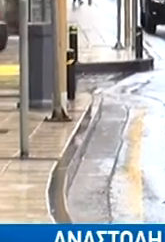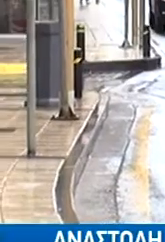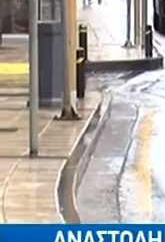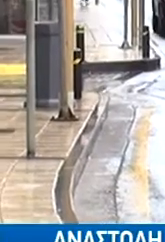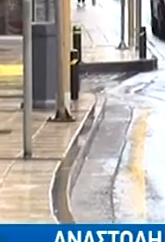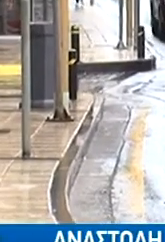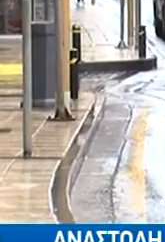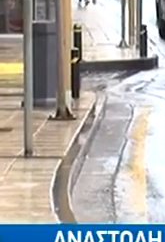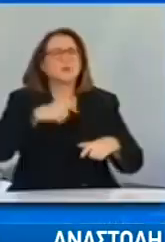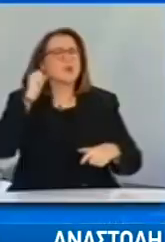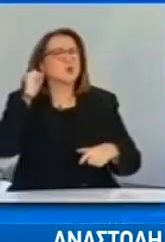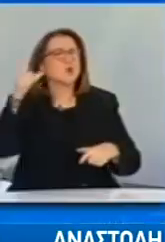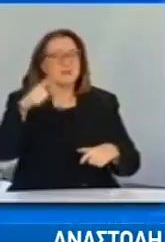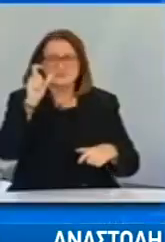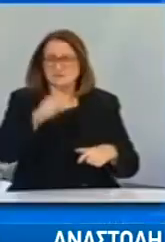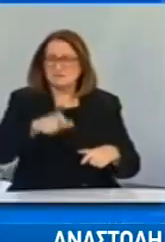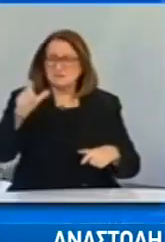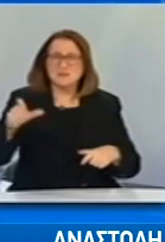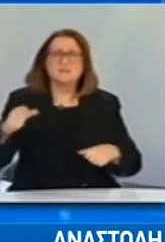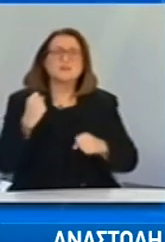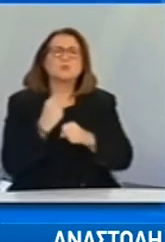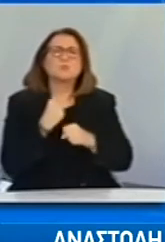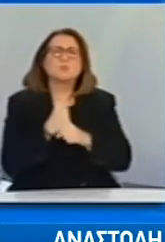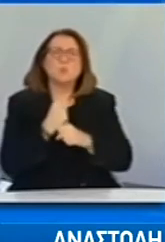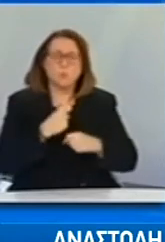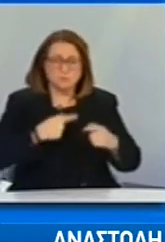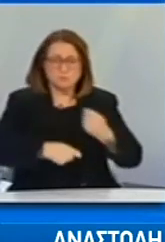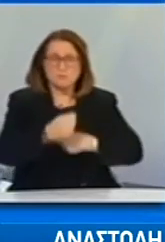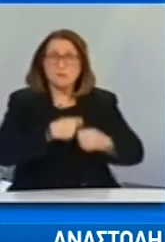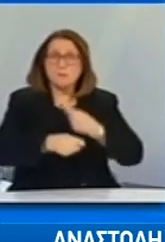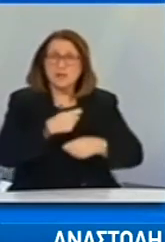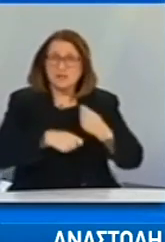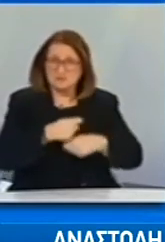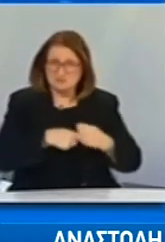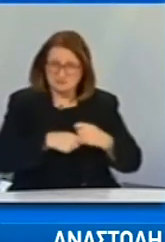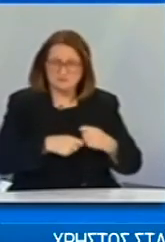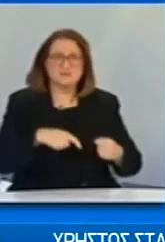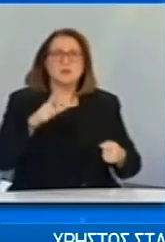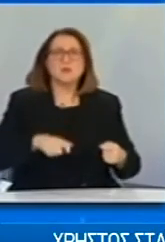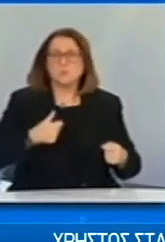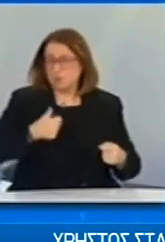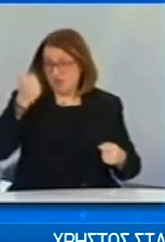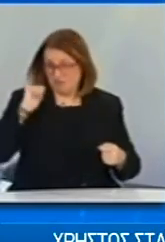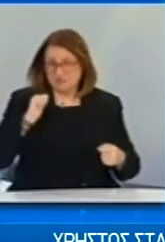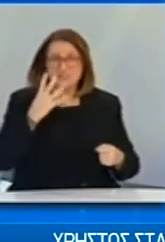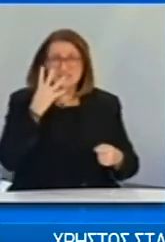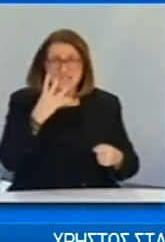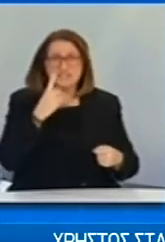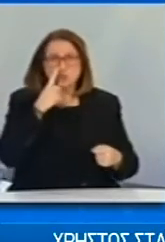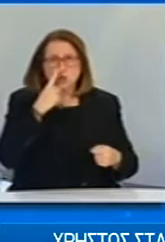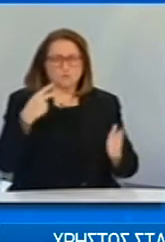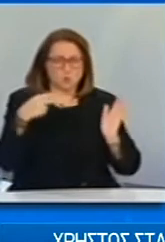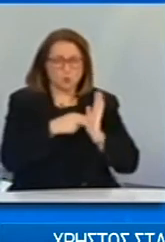Ταϊκούρας. Οι εργαζόμενοι των επιχειρήσεων μέχρι και χθες 4 Νοεμβρίου 2020